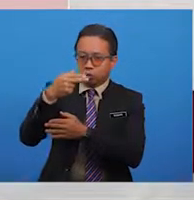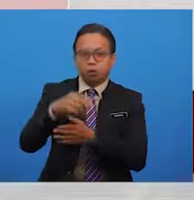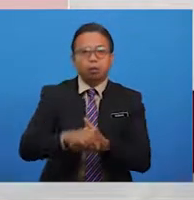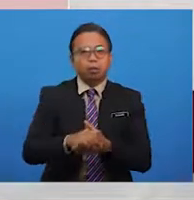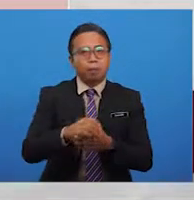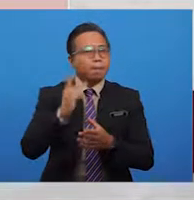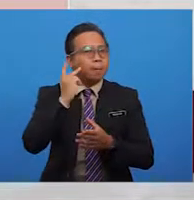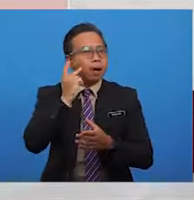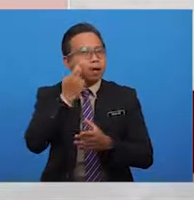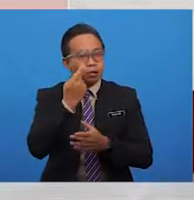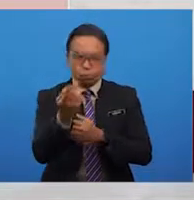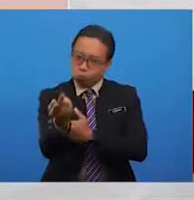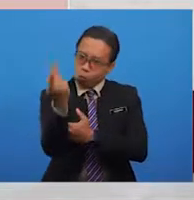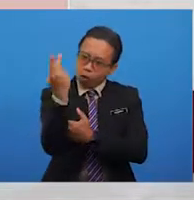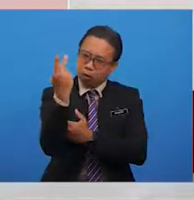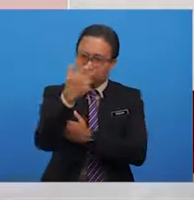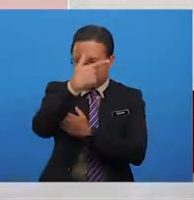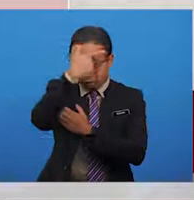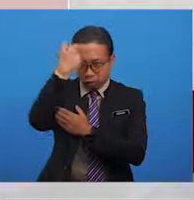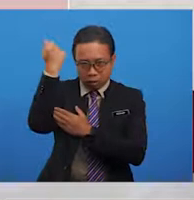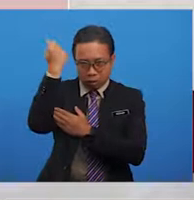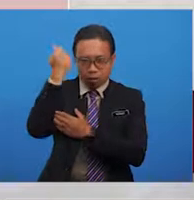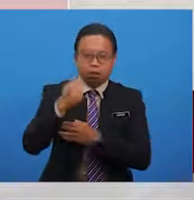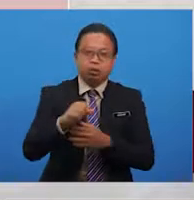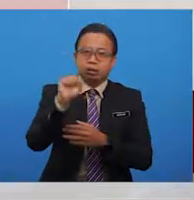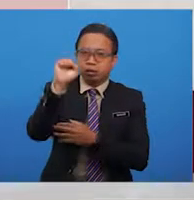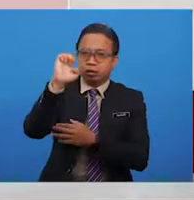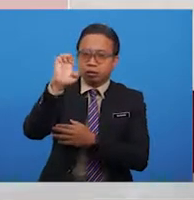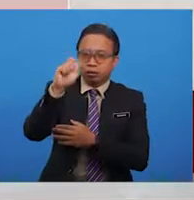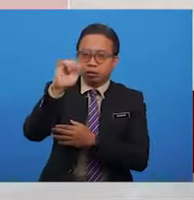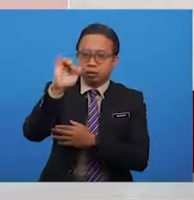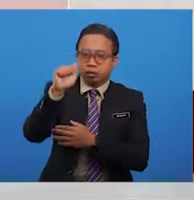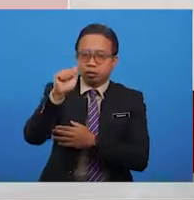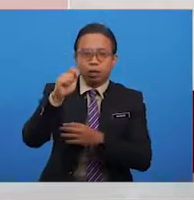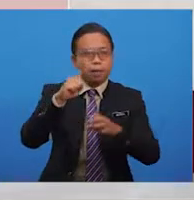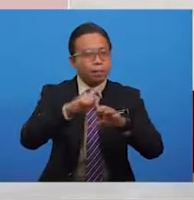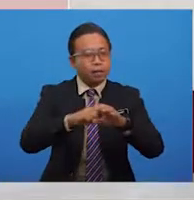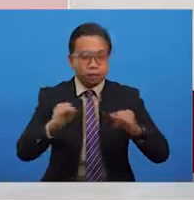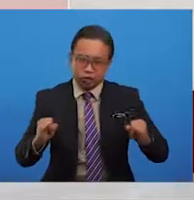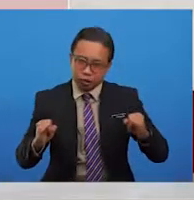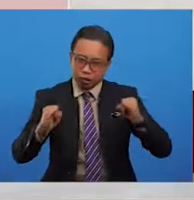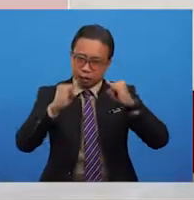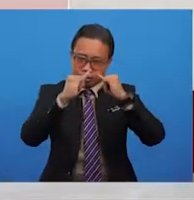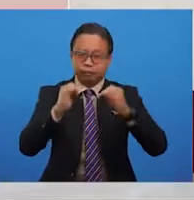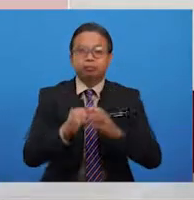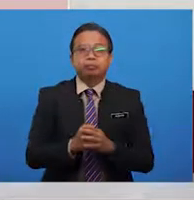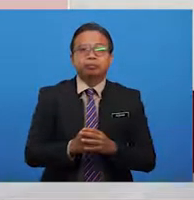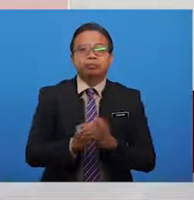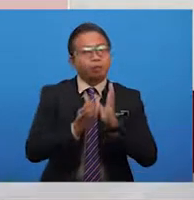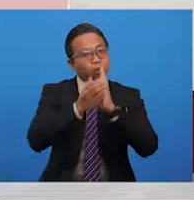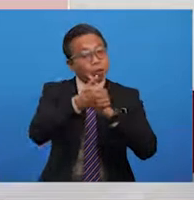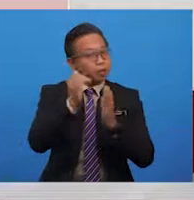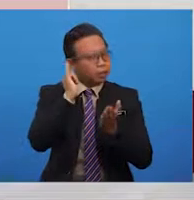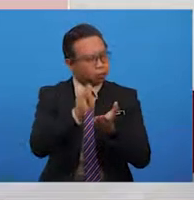gagah kerana kesetiaan tuah yang tidak berbelah bahagi terhadap istana. Oleh itu,